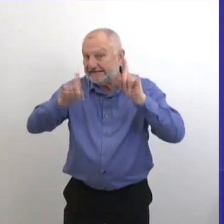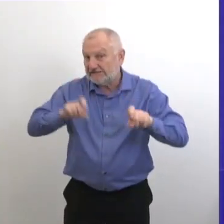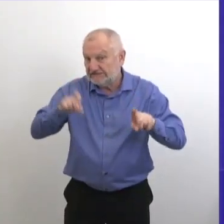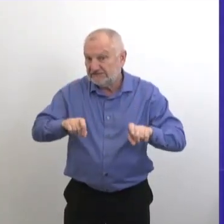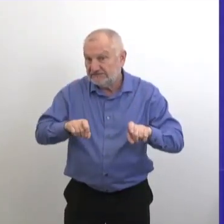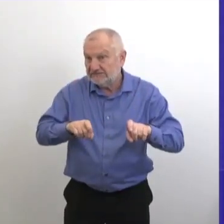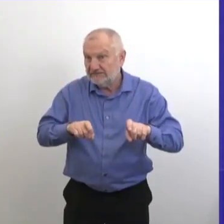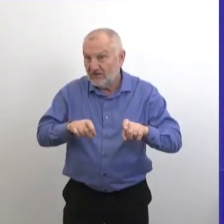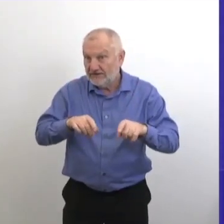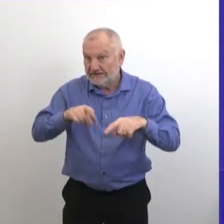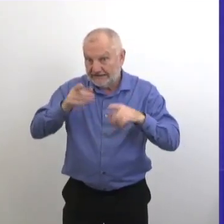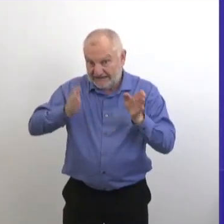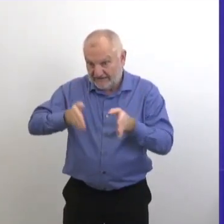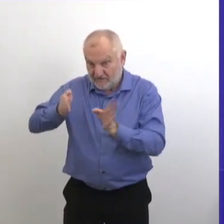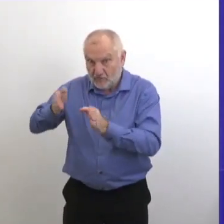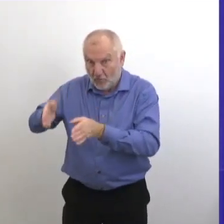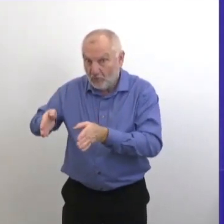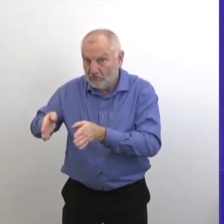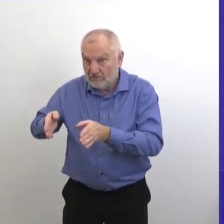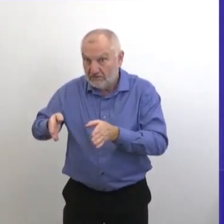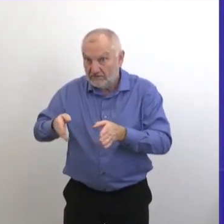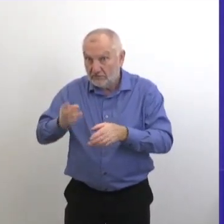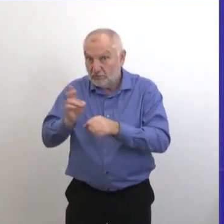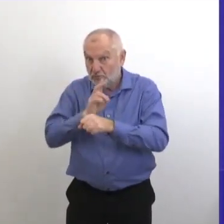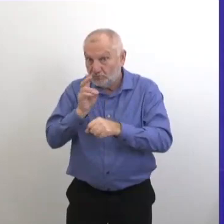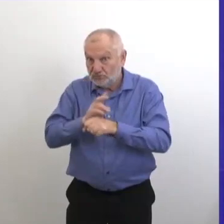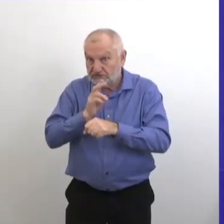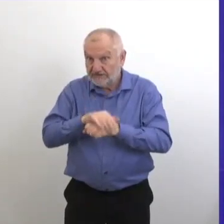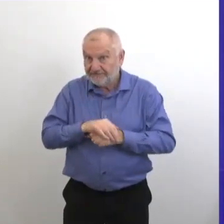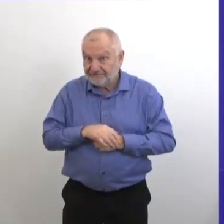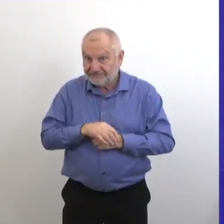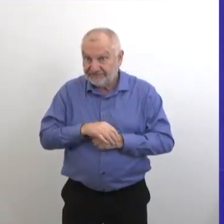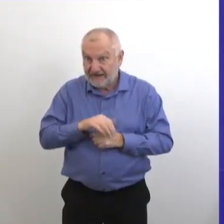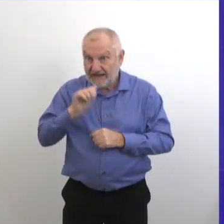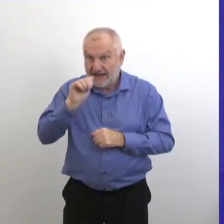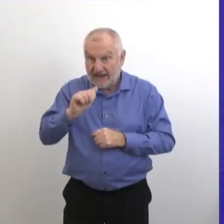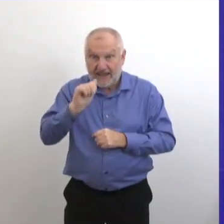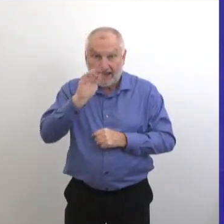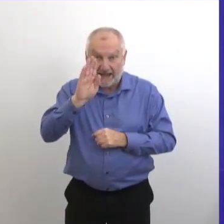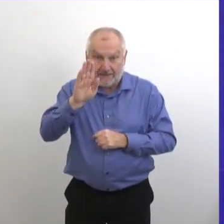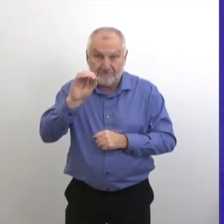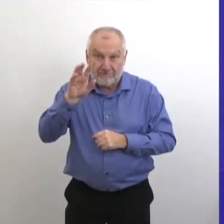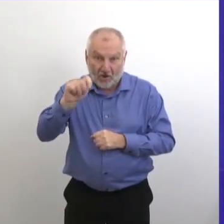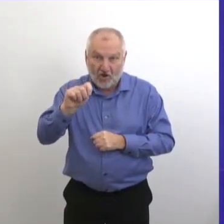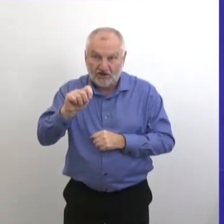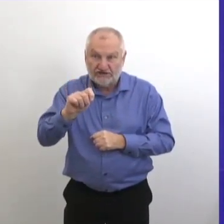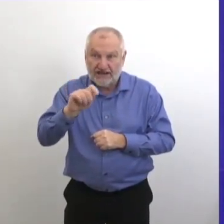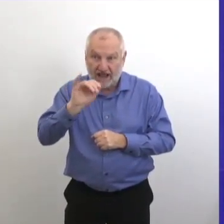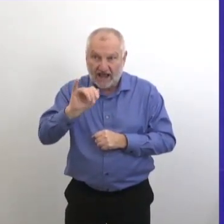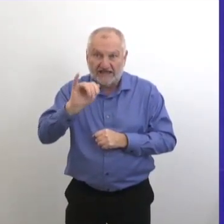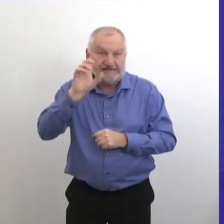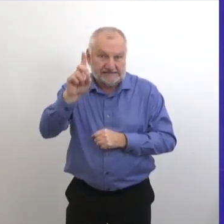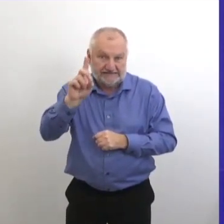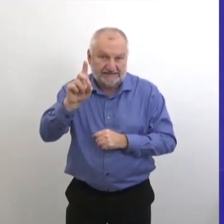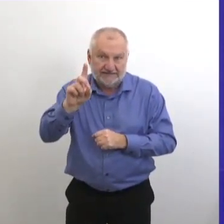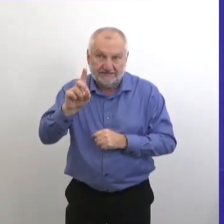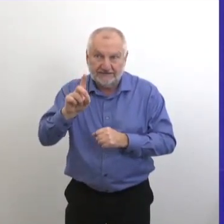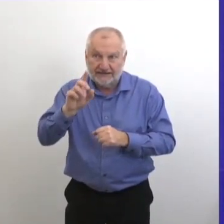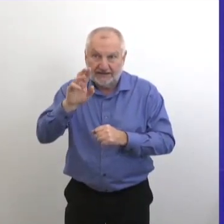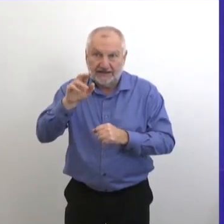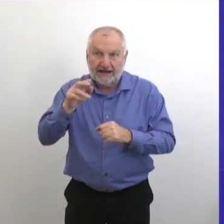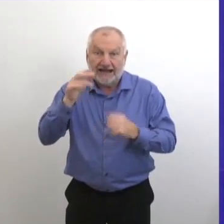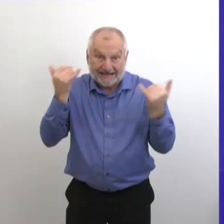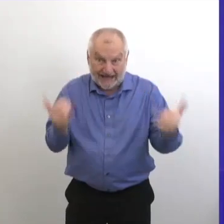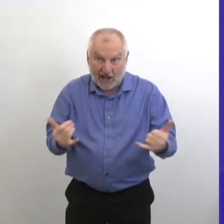travailleurs paramédicaux. Et donc là, ils vont utiliser le test Abbott ID Now qui est un test qui donne des résultats en 10